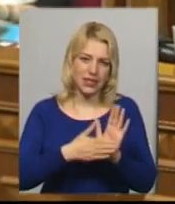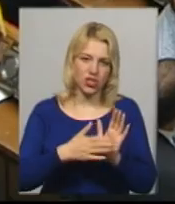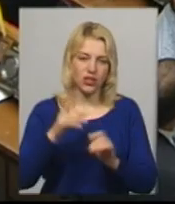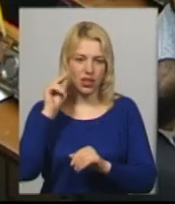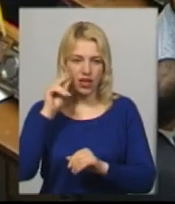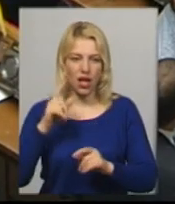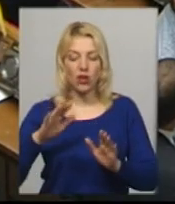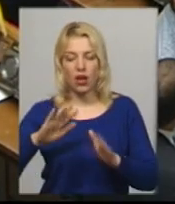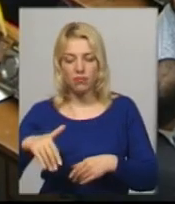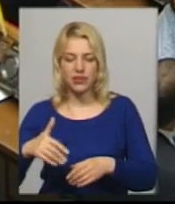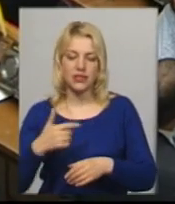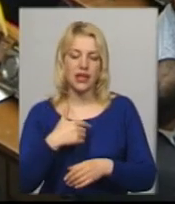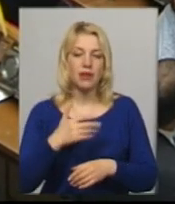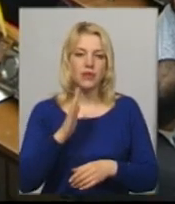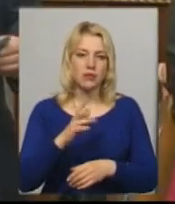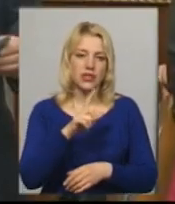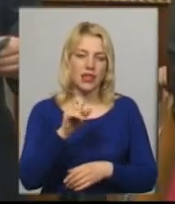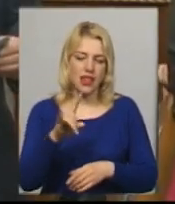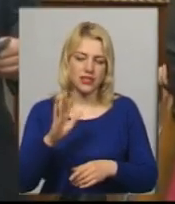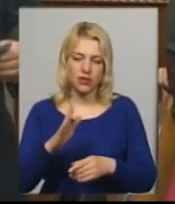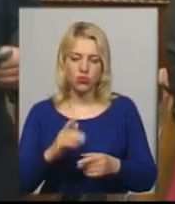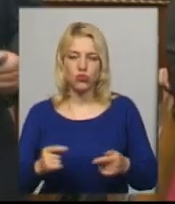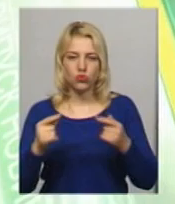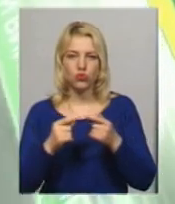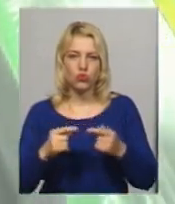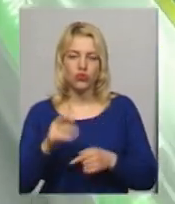Зеленський мають узгодити час та запрошених гостей.